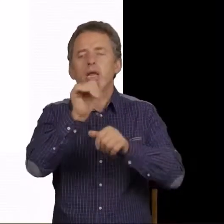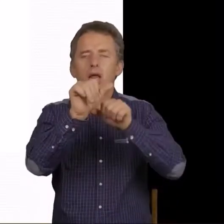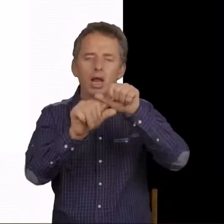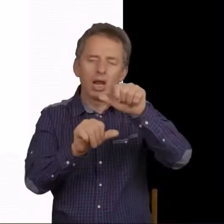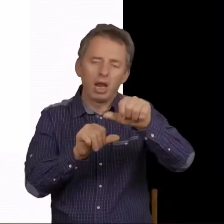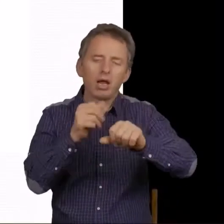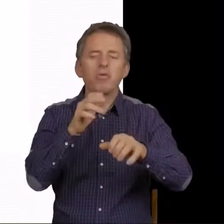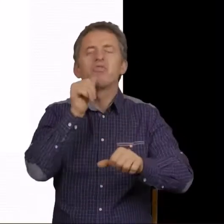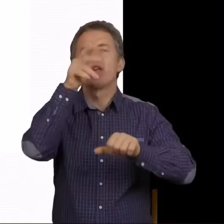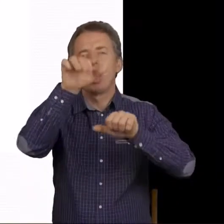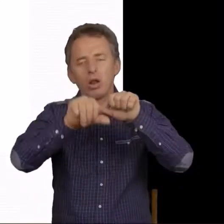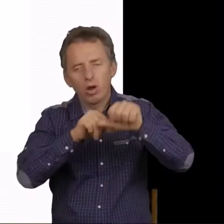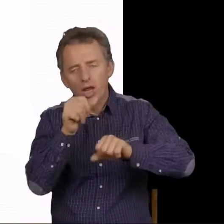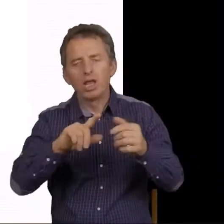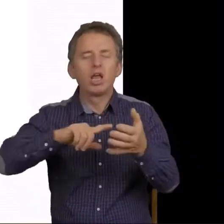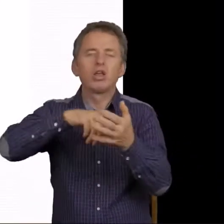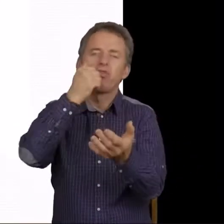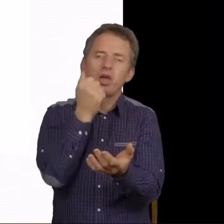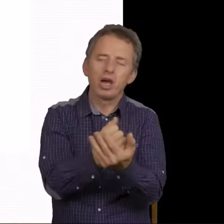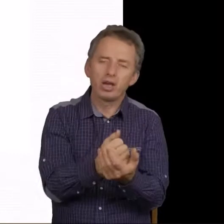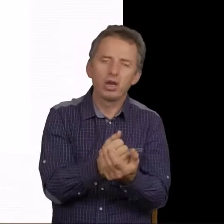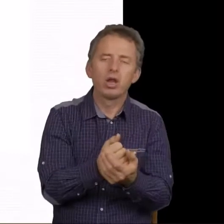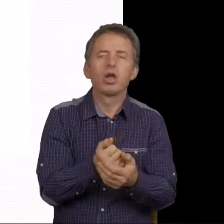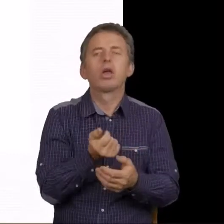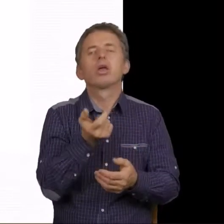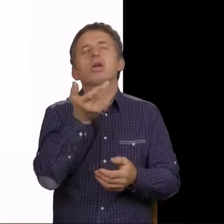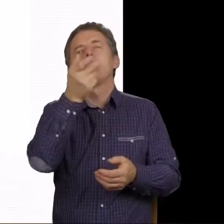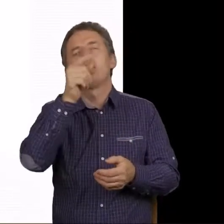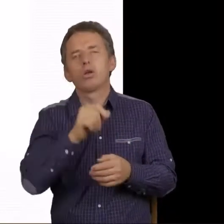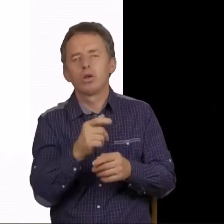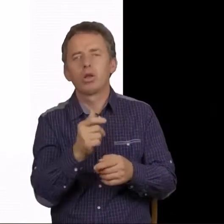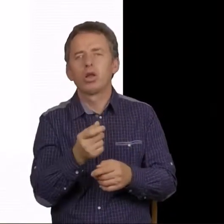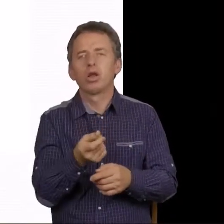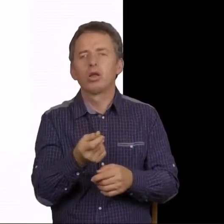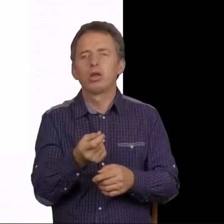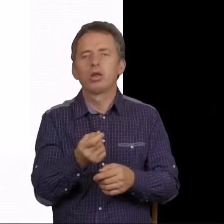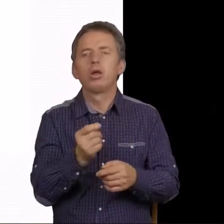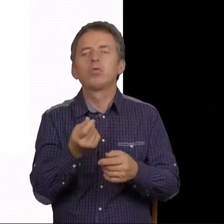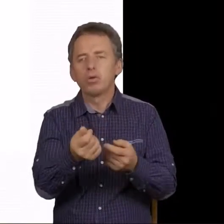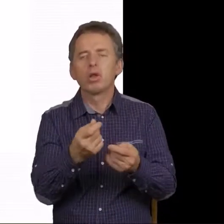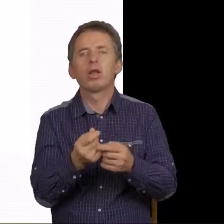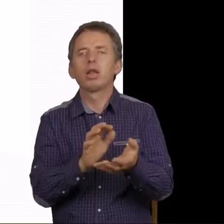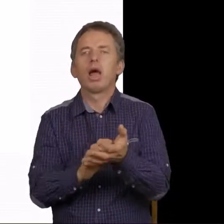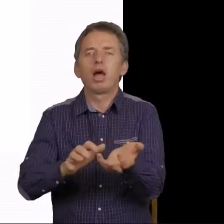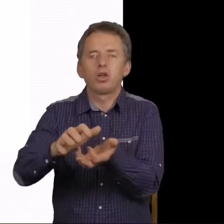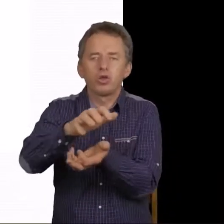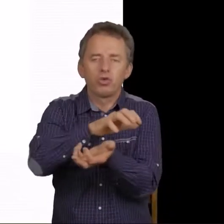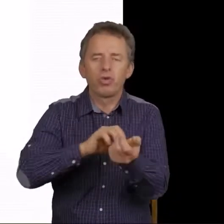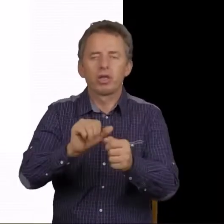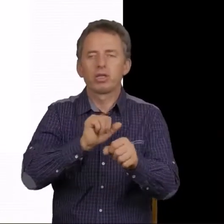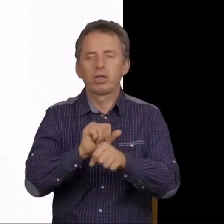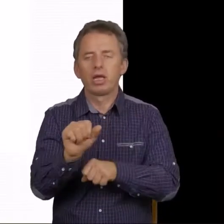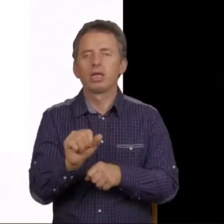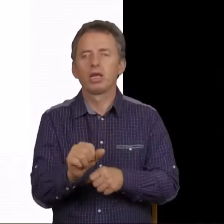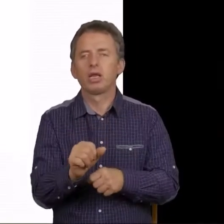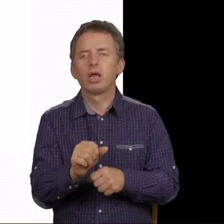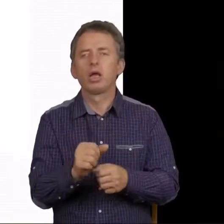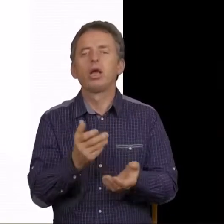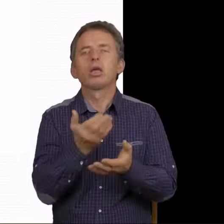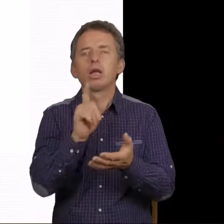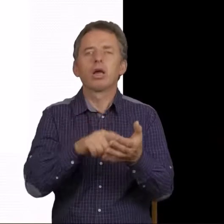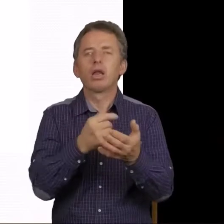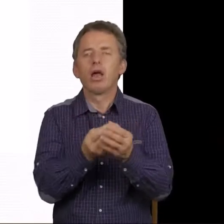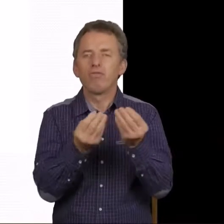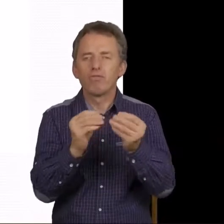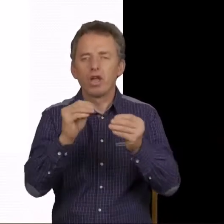przed wielu laty stwierdzono, że ilość pieniądza, która jest na świecie, która krąży na świecie, jest kilkakrotnie